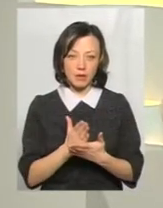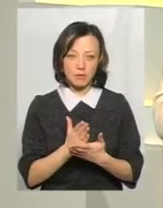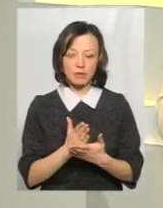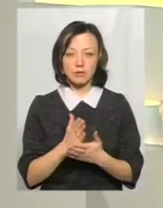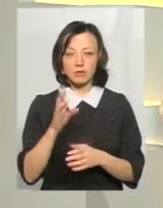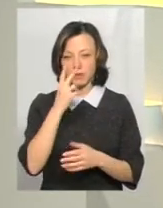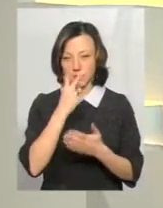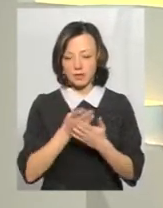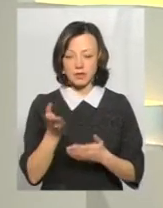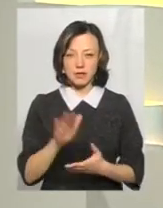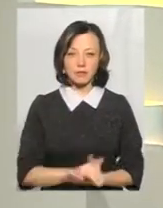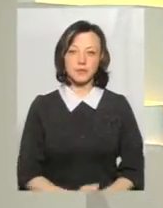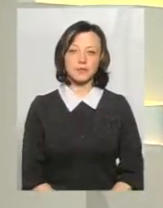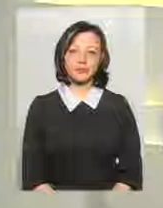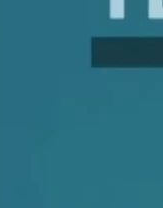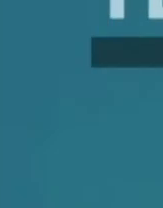прошу, давайте дивитися.